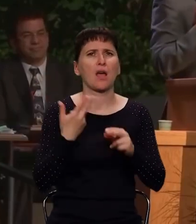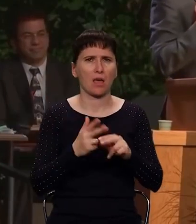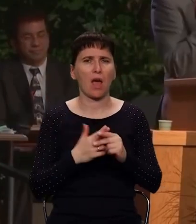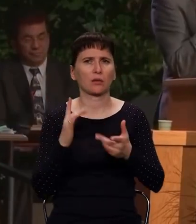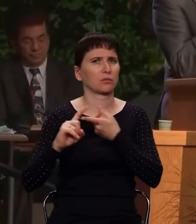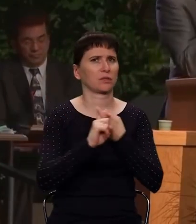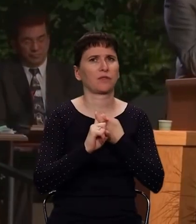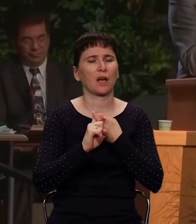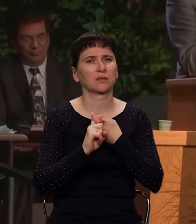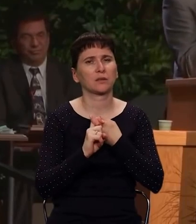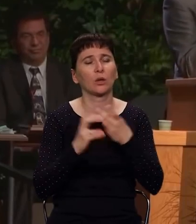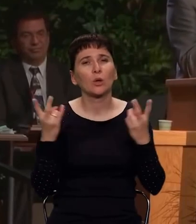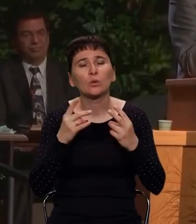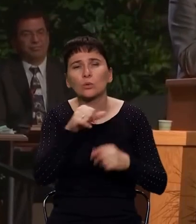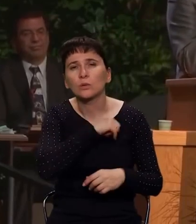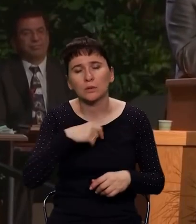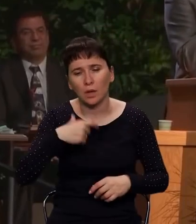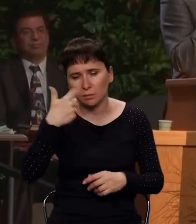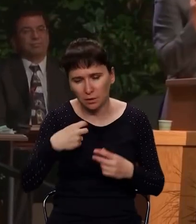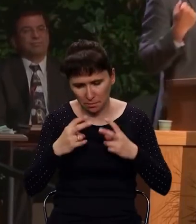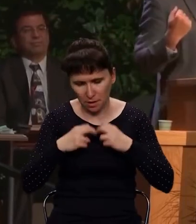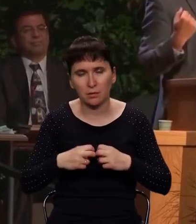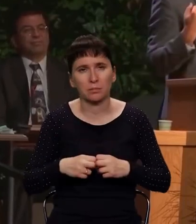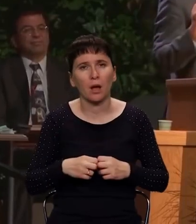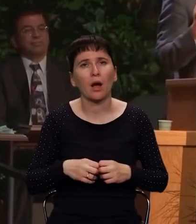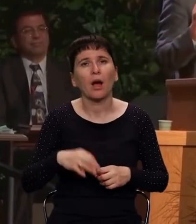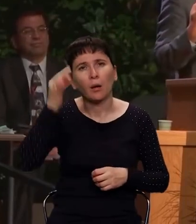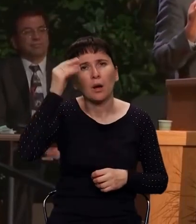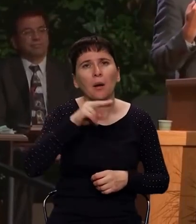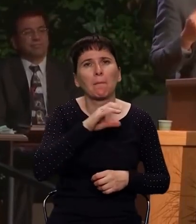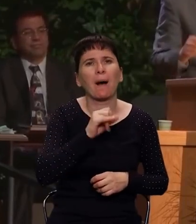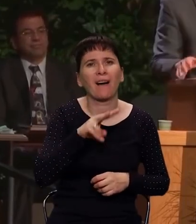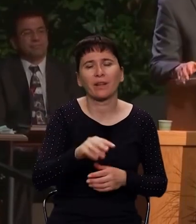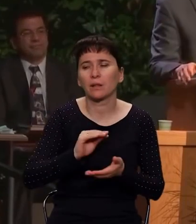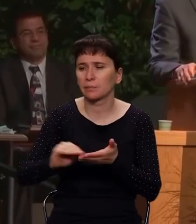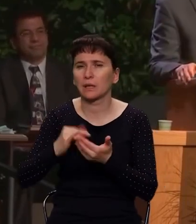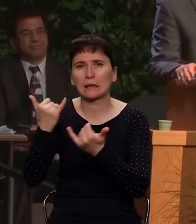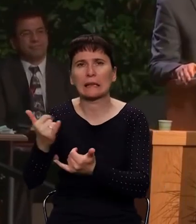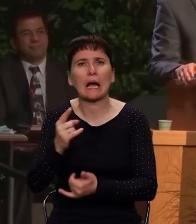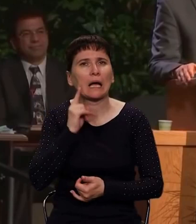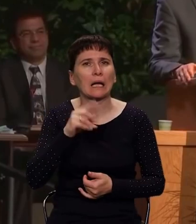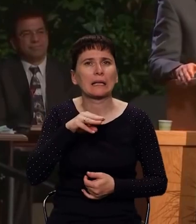начинается с нас самих где-то внутри. Павел говорит Тимофею, держись